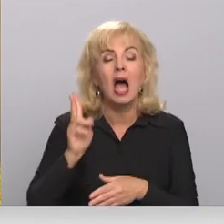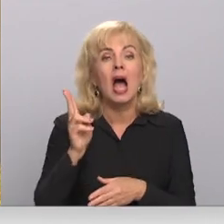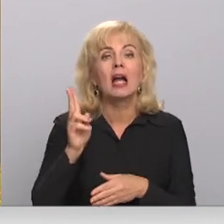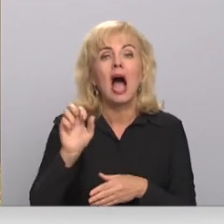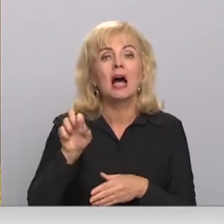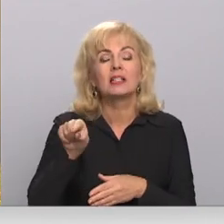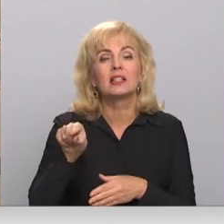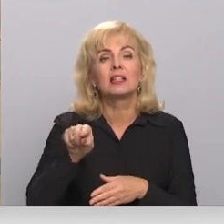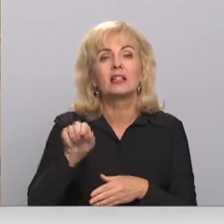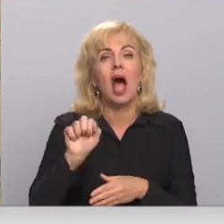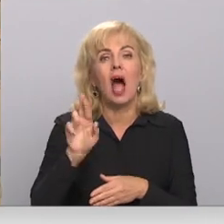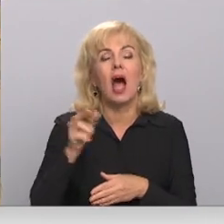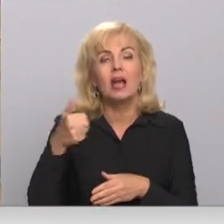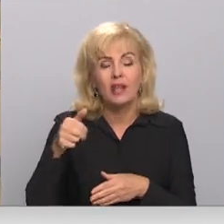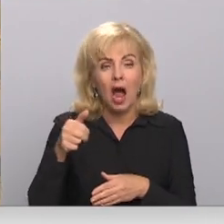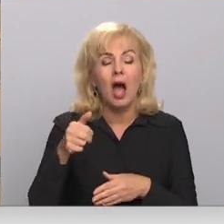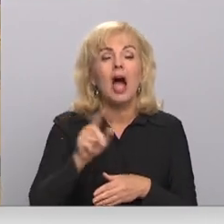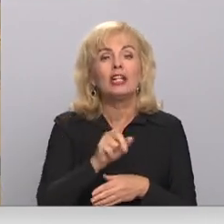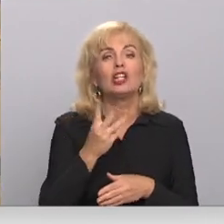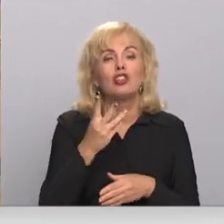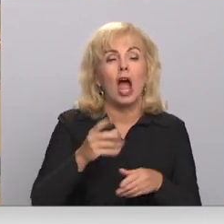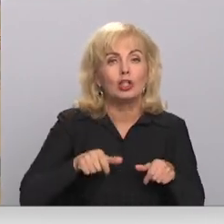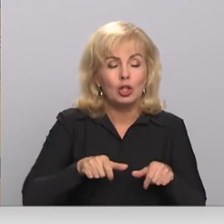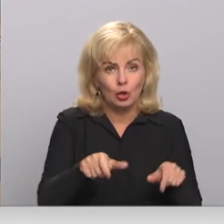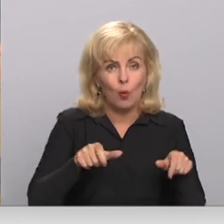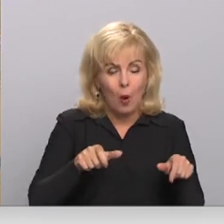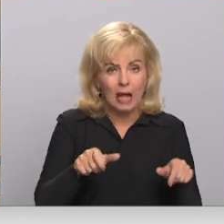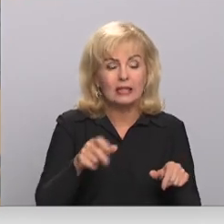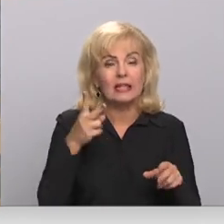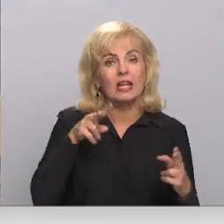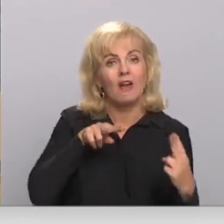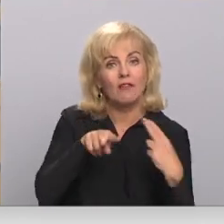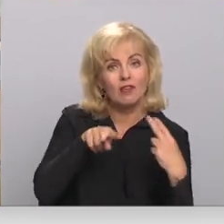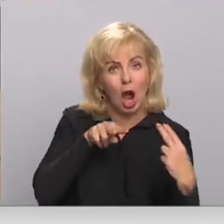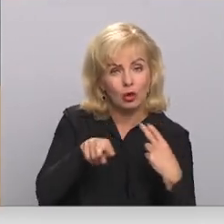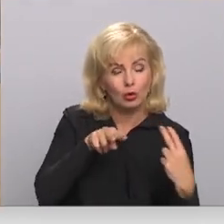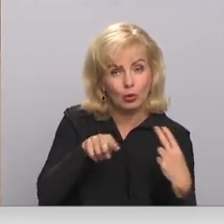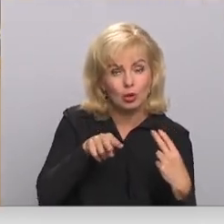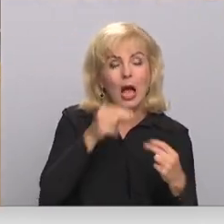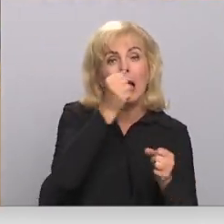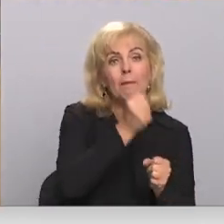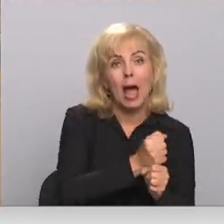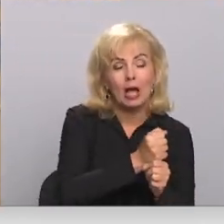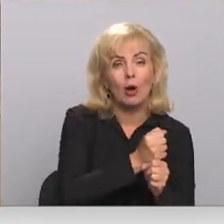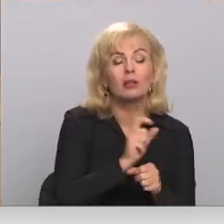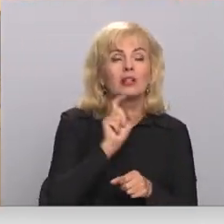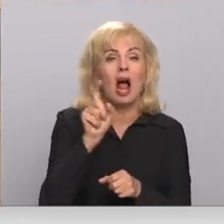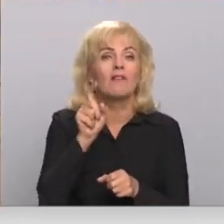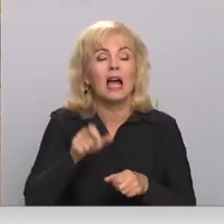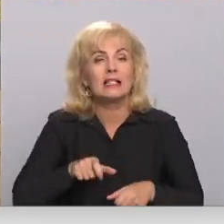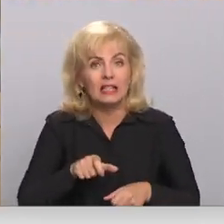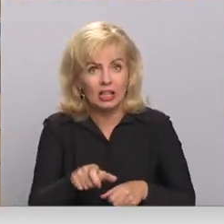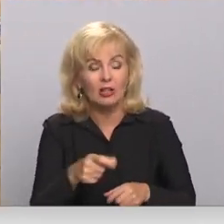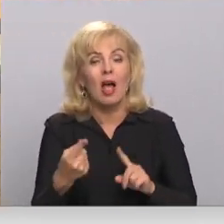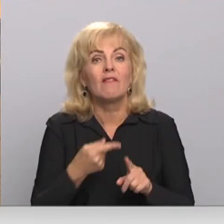Braukšanas daļa sastāv no četrām braukšanas joslām, divām katrā virzienā. Šeit ir perons un tramvajas liedz, aiz kurām ir vēl